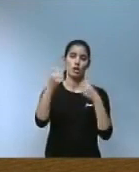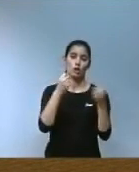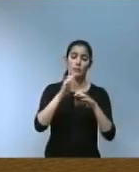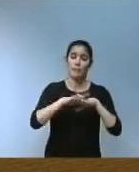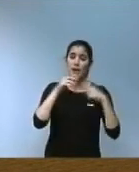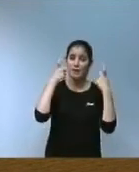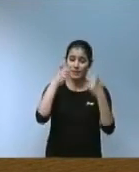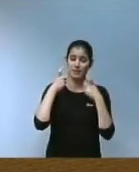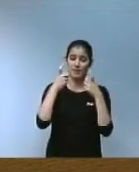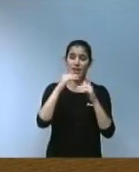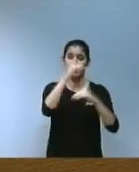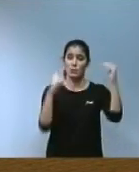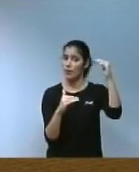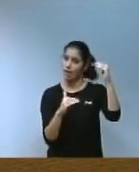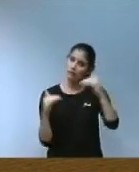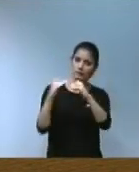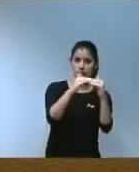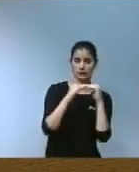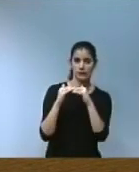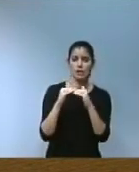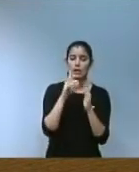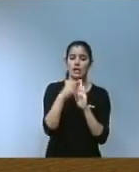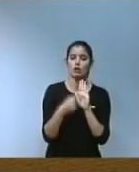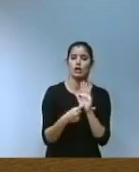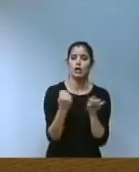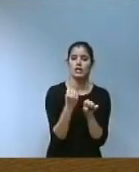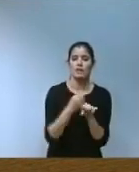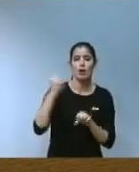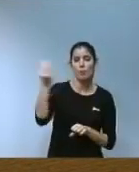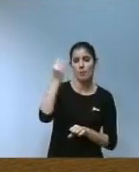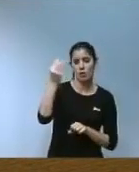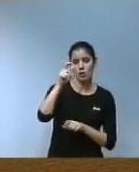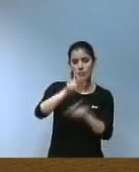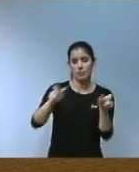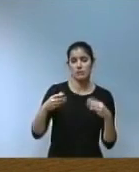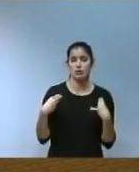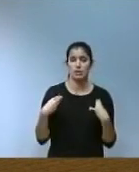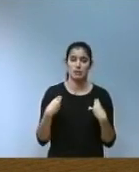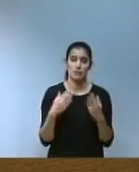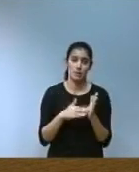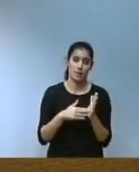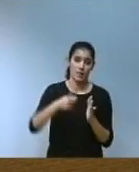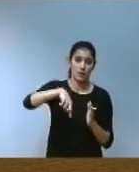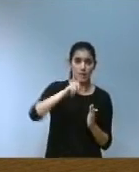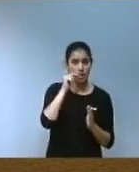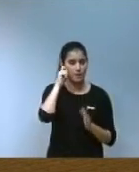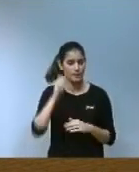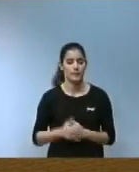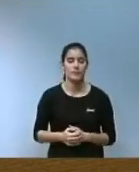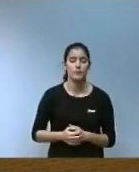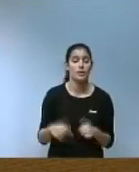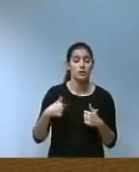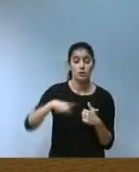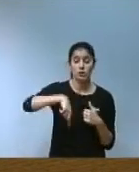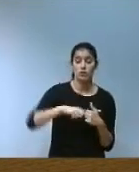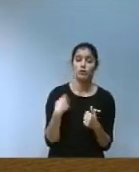reduir les desigualtats i la millora de les condicions de vida de totes i tots tenim per davant